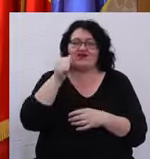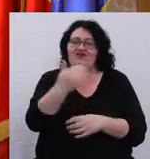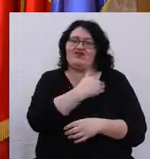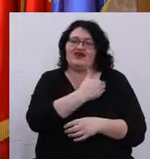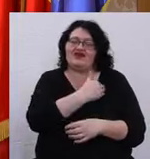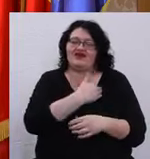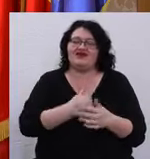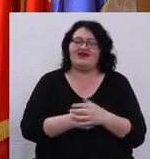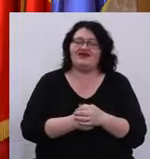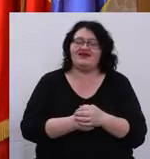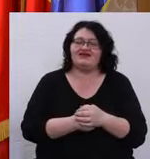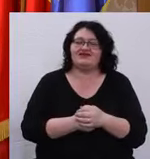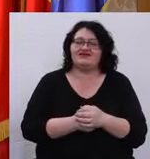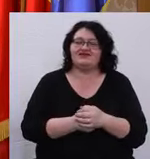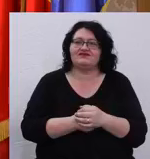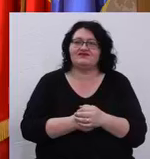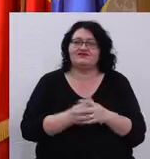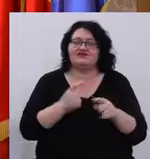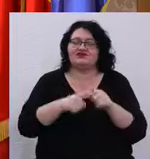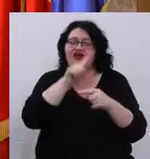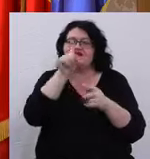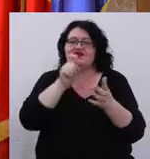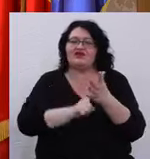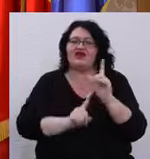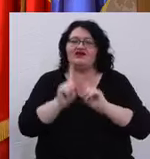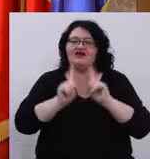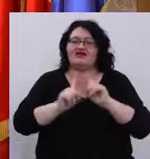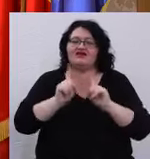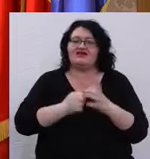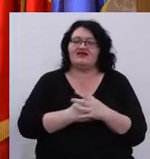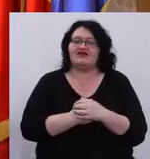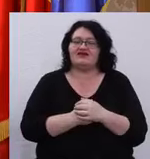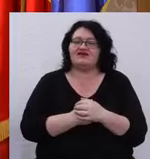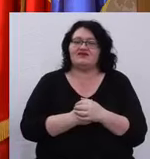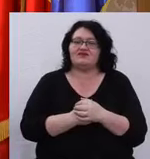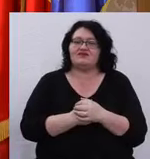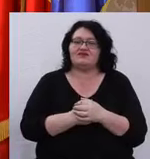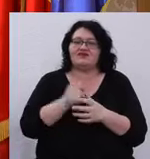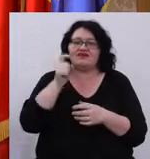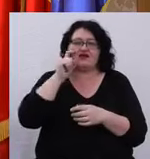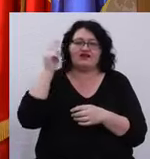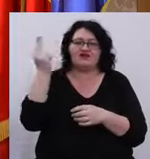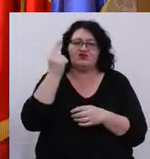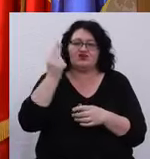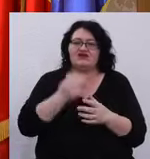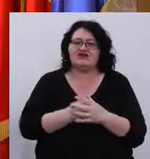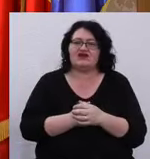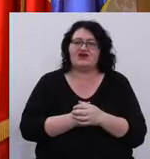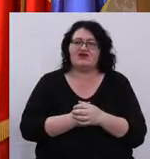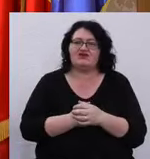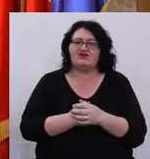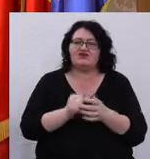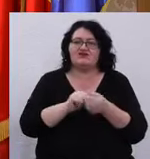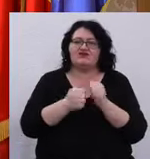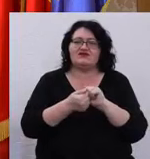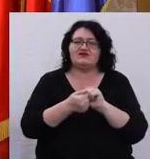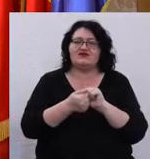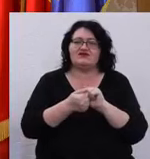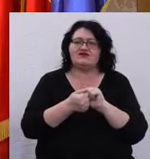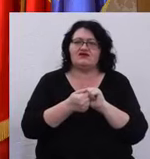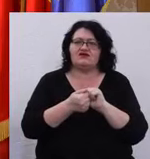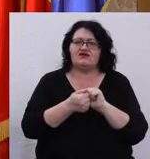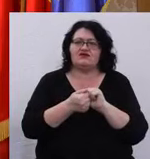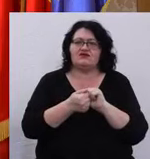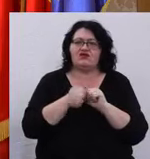femeie și m-a întrebat dacă cred în Dumnezeu sau în virus.